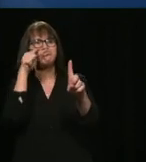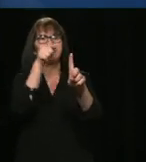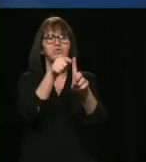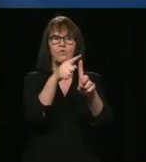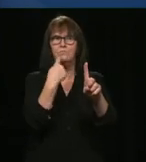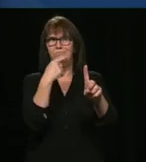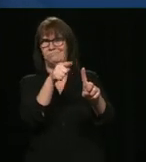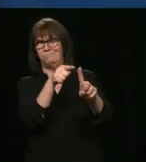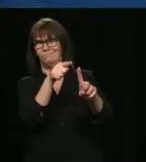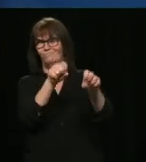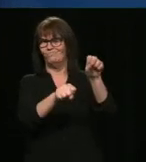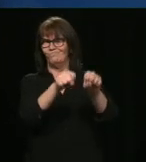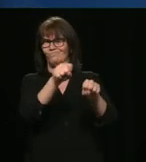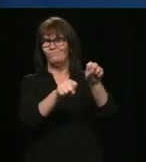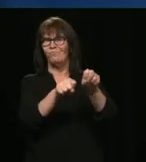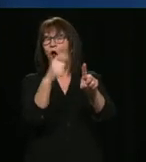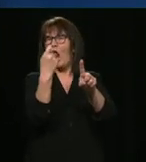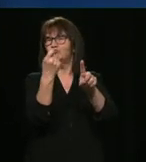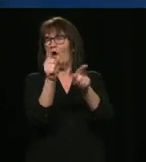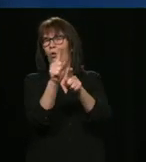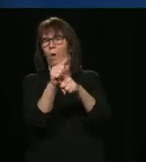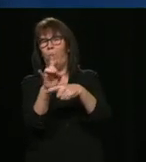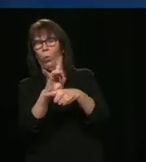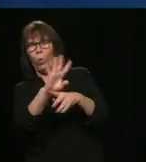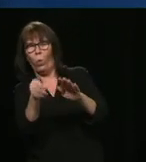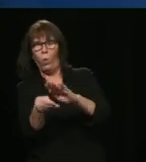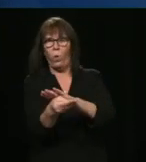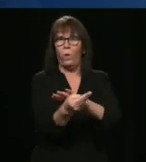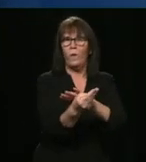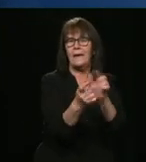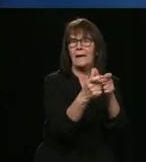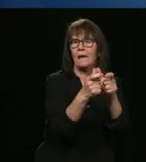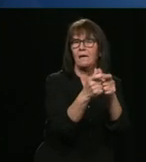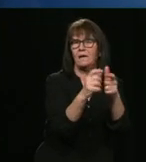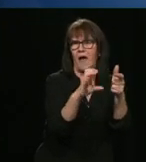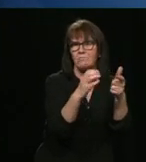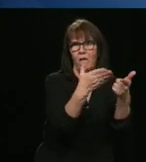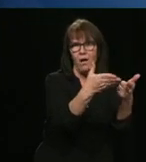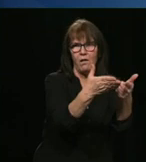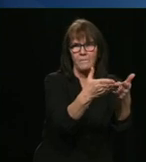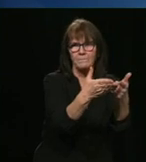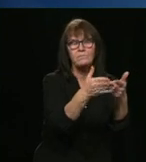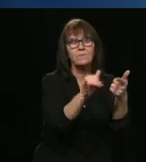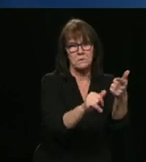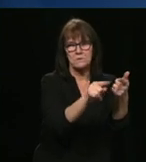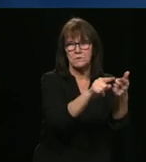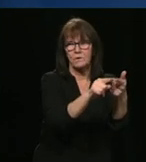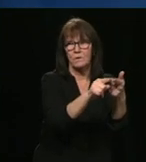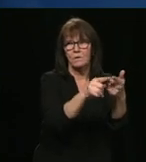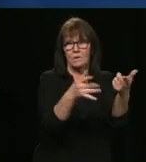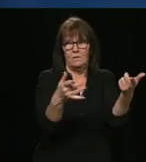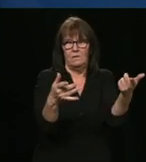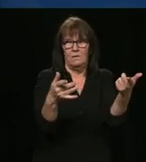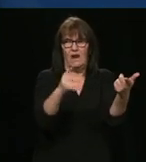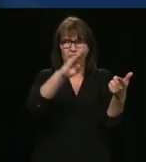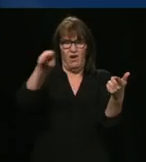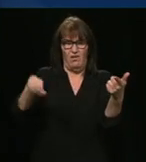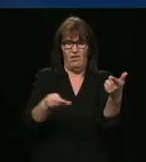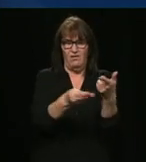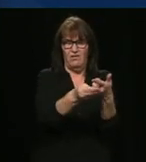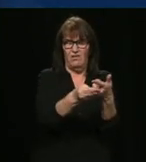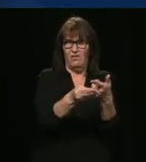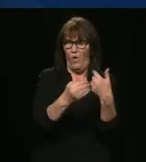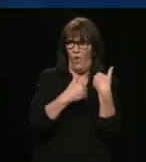est-ce que c'est le rôle du gouvernement du Québec? Il manque d'argent pour le logement. Il manque d'argent pour nos écoles.